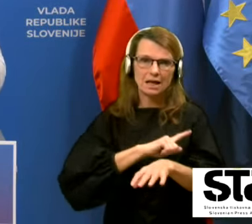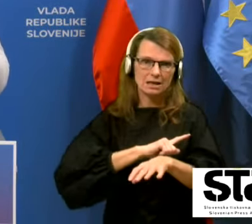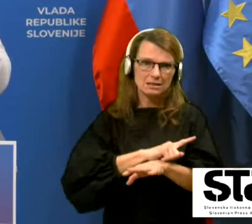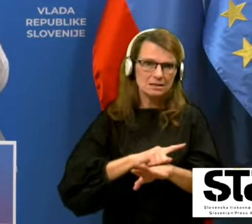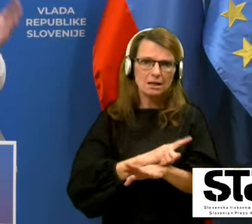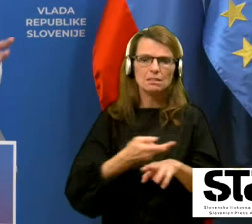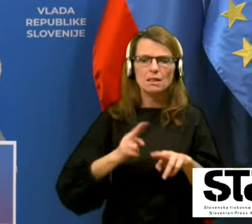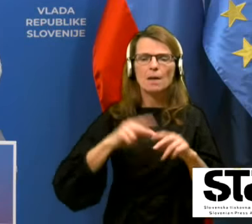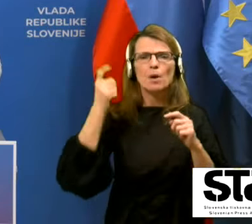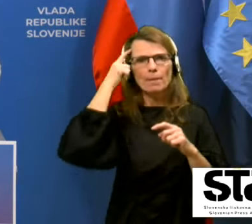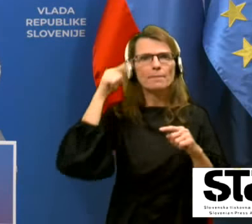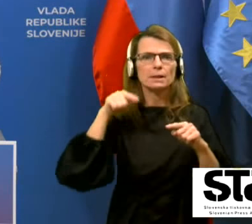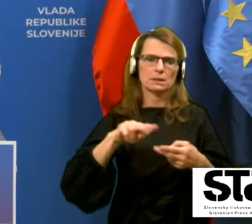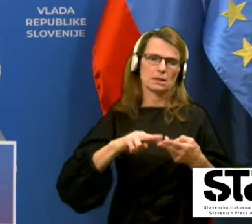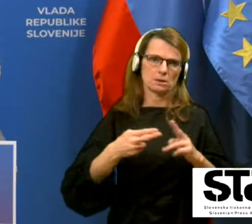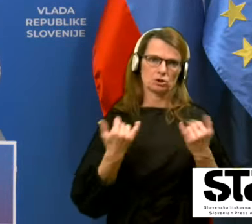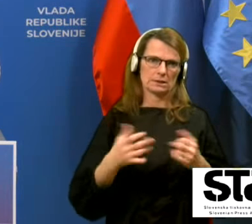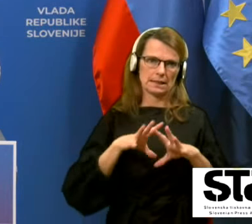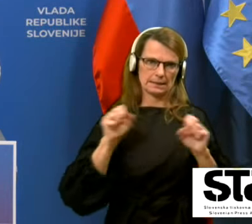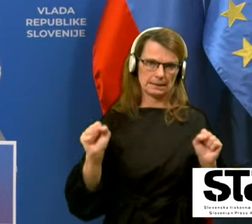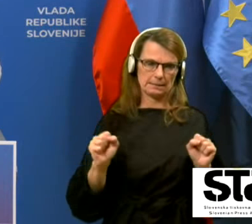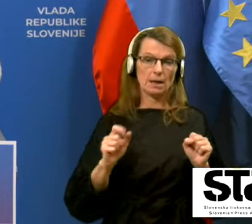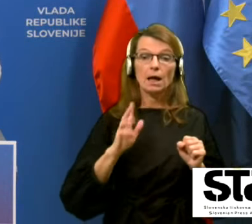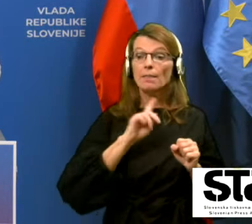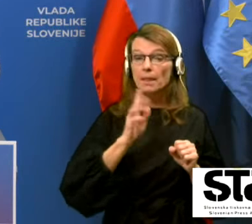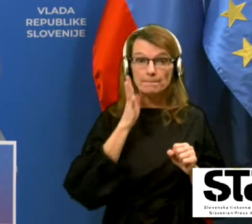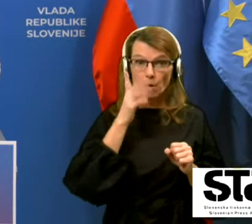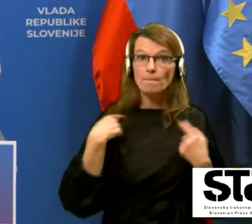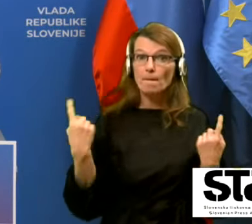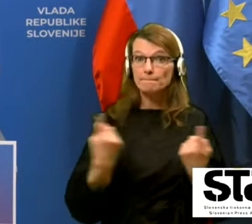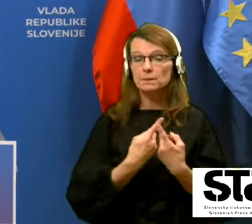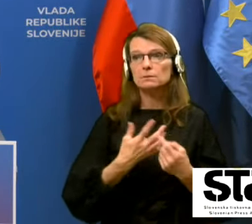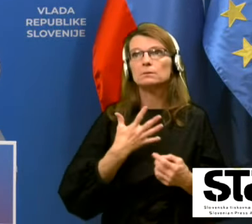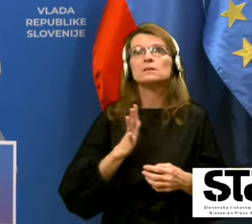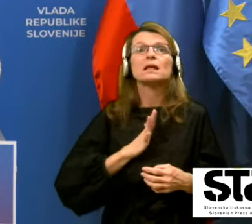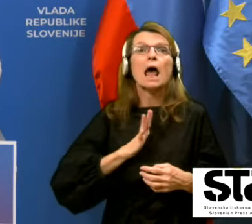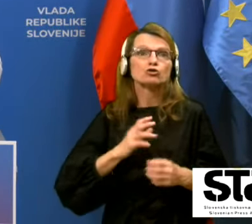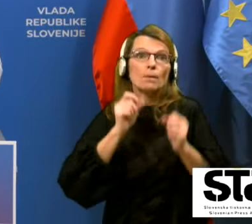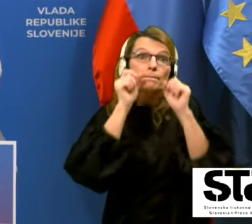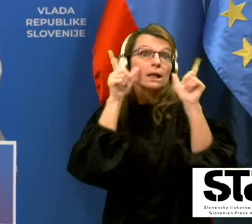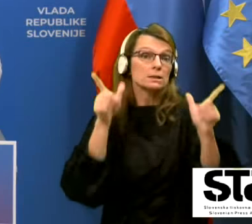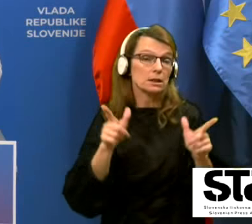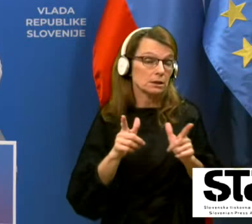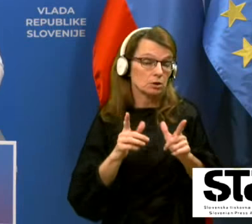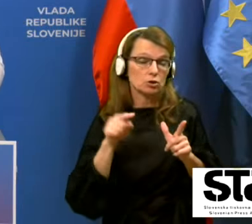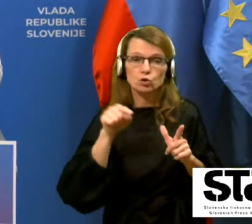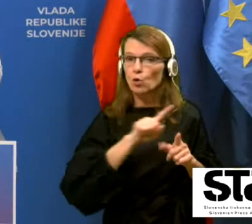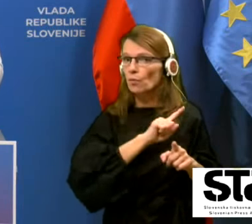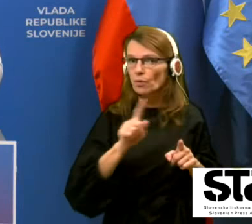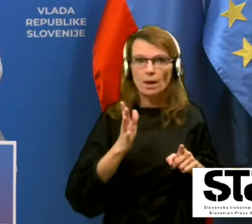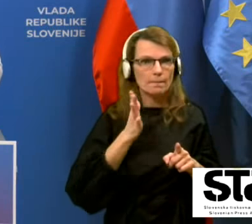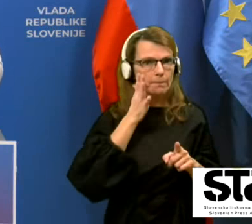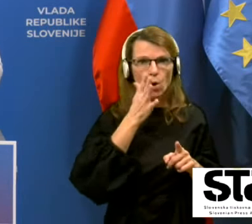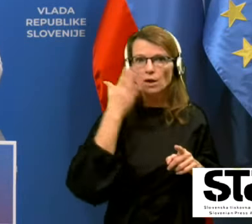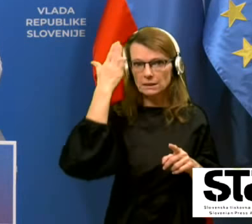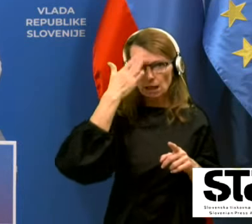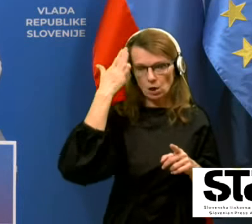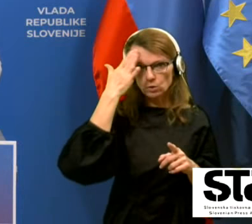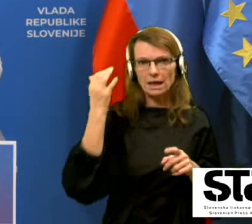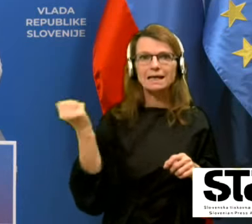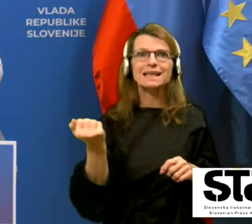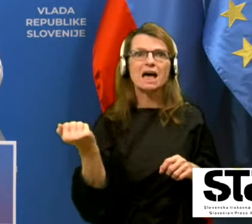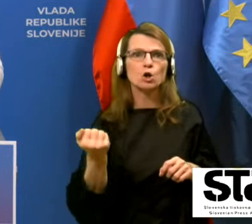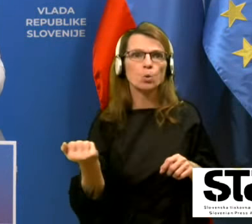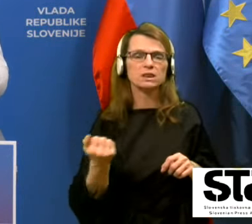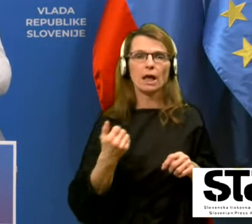ne bomo grozno presenečeni, če se zna zgoditi, in to ne bo nobena teorija zarote, ker mi smo dali cepivo tam, ko bo